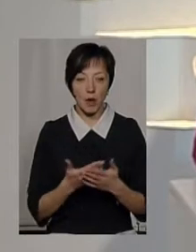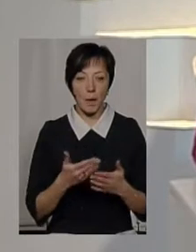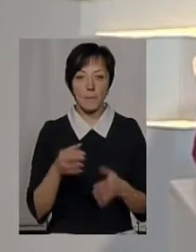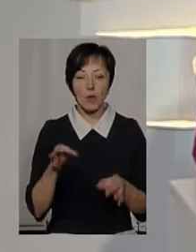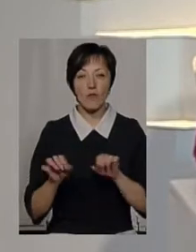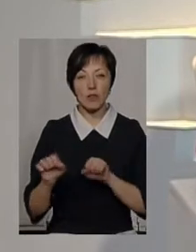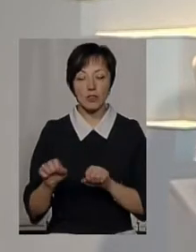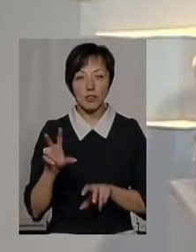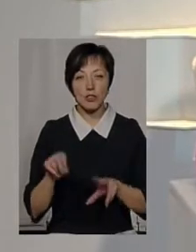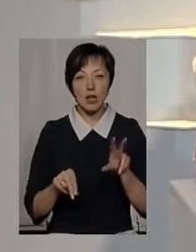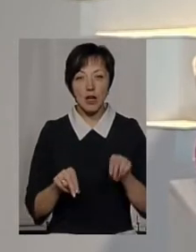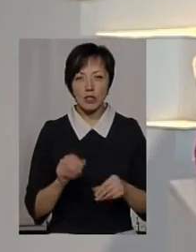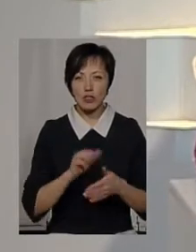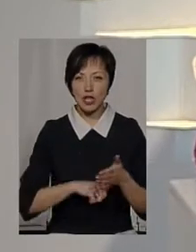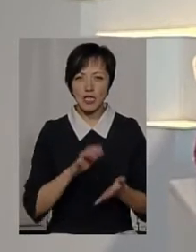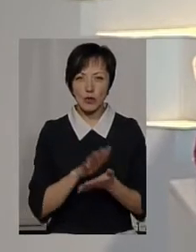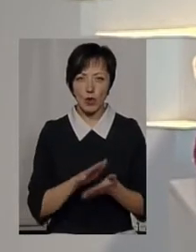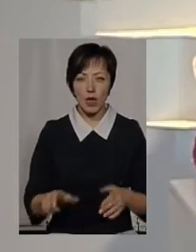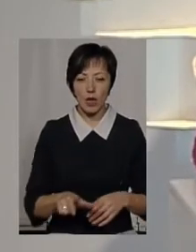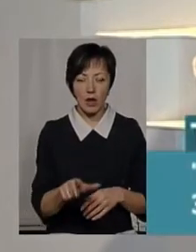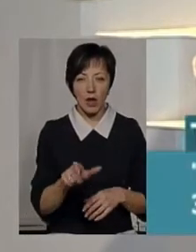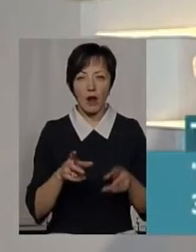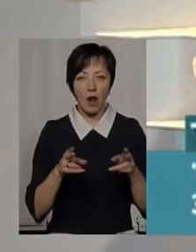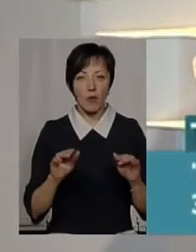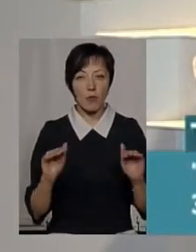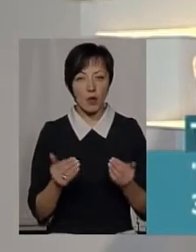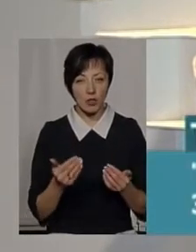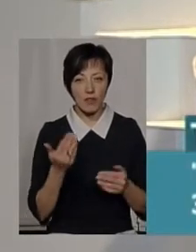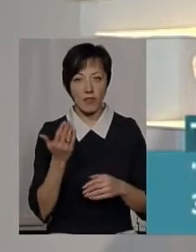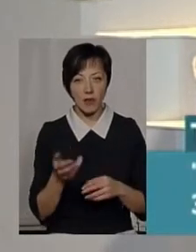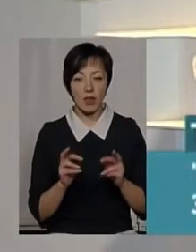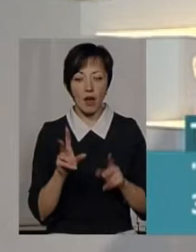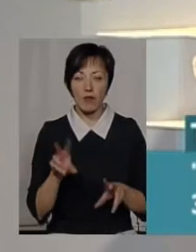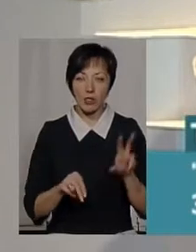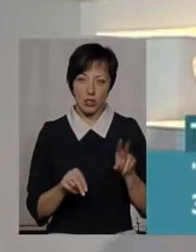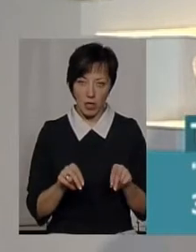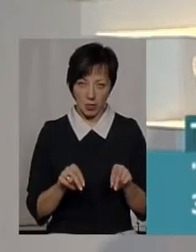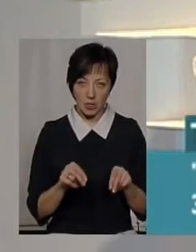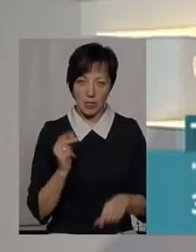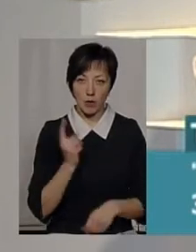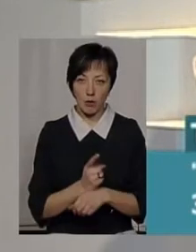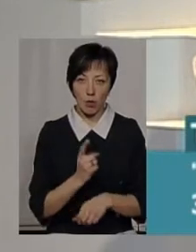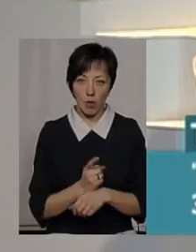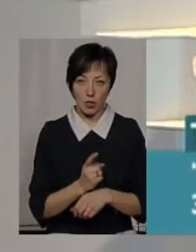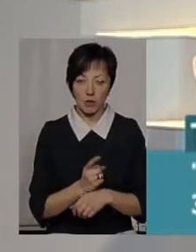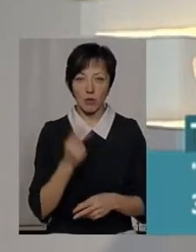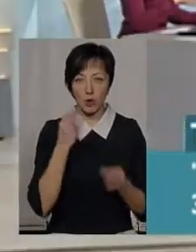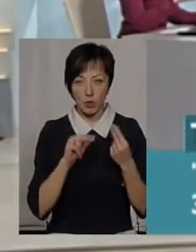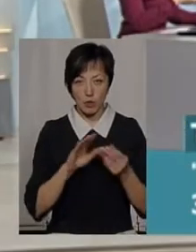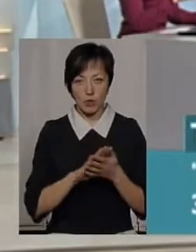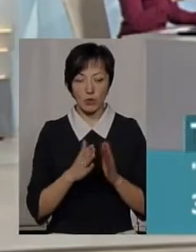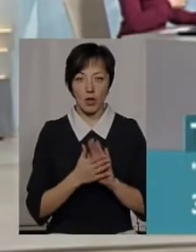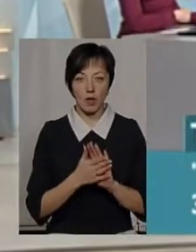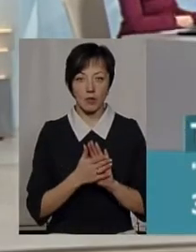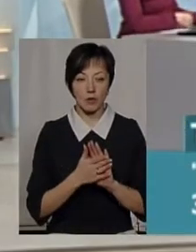природоохоронець вважає, що саме через забруднення рік раків меншає. А от ви, як вважаєте, заборона і хвилову поліпшить